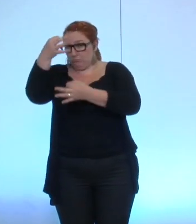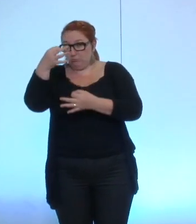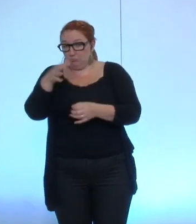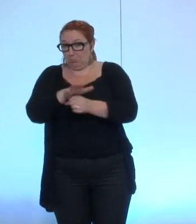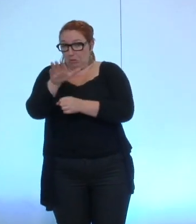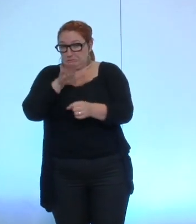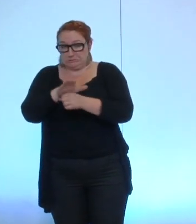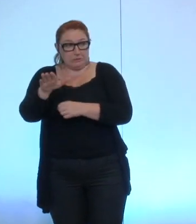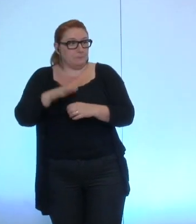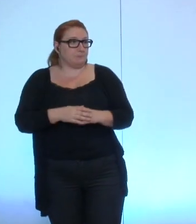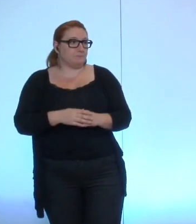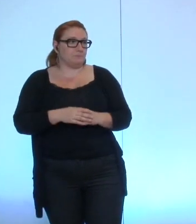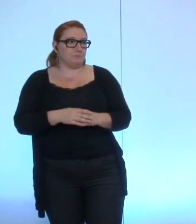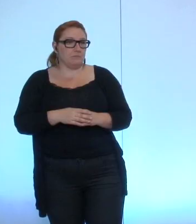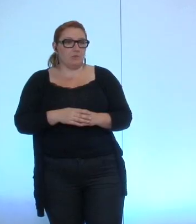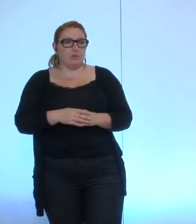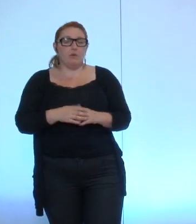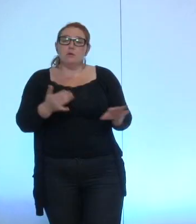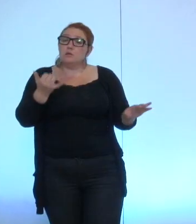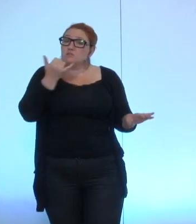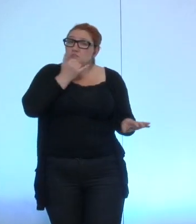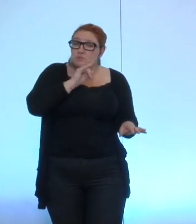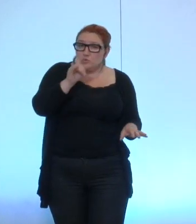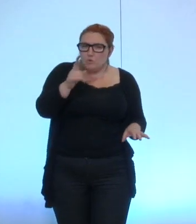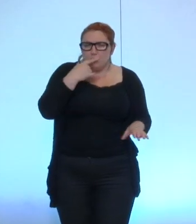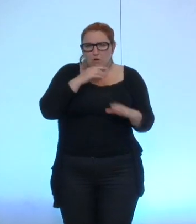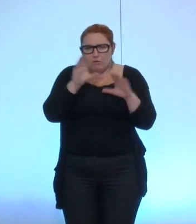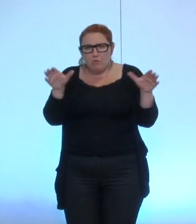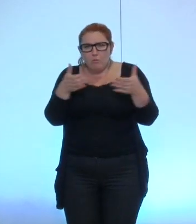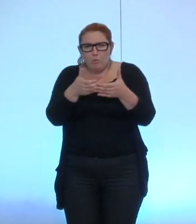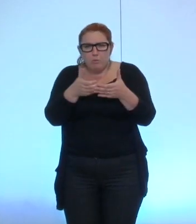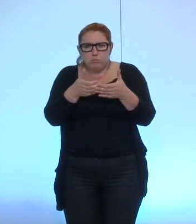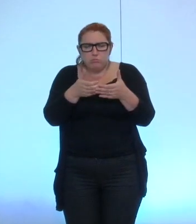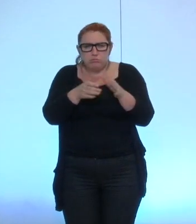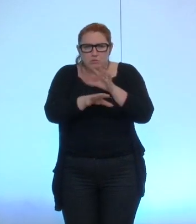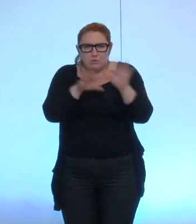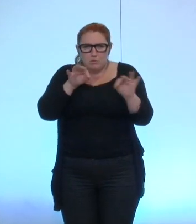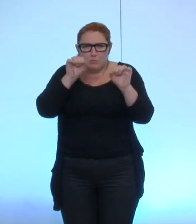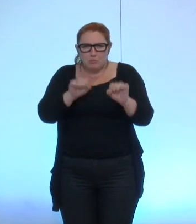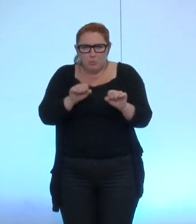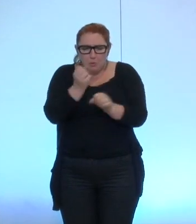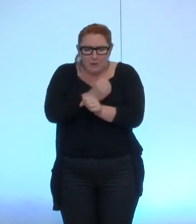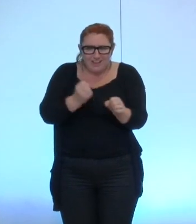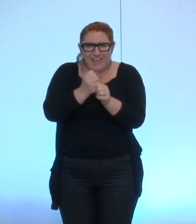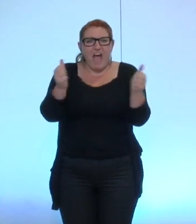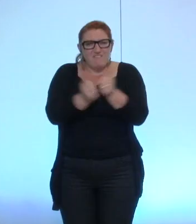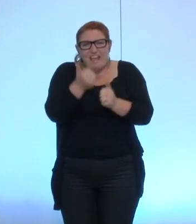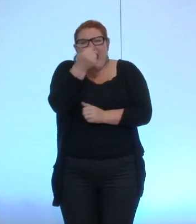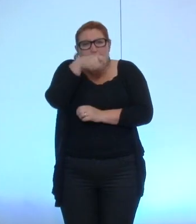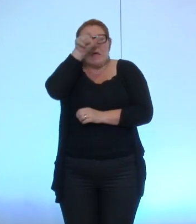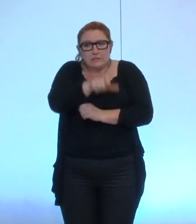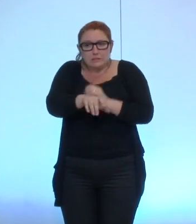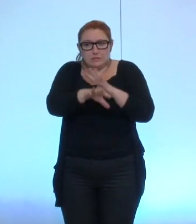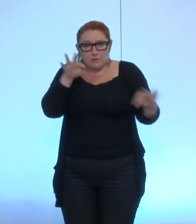si je ne me trompe pas on pouvait constituer un groupe d'élus à un élu vous me rectifieriez si je me